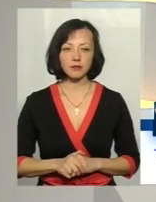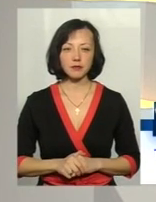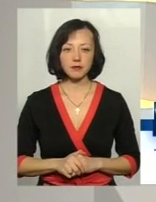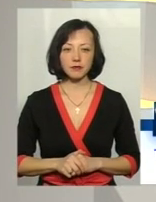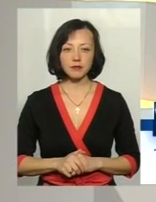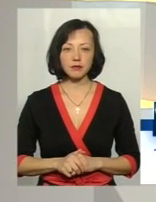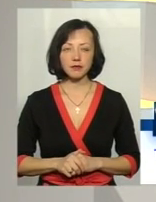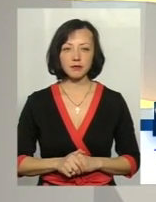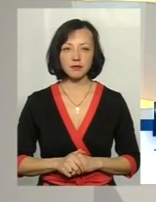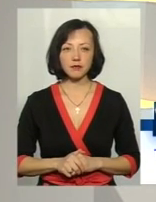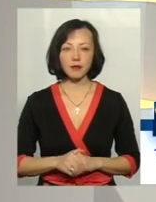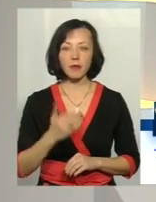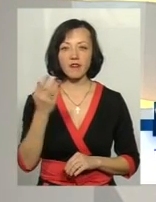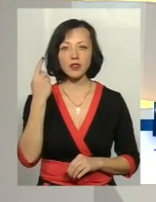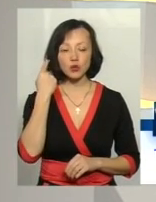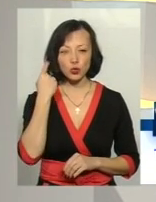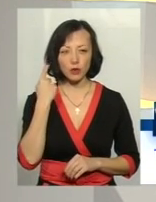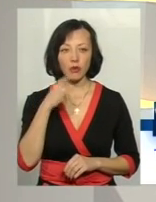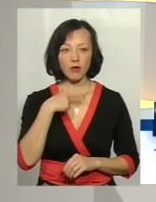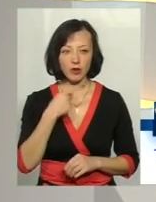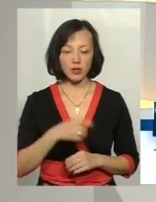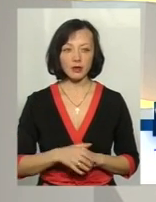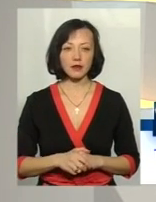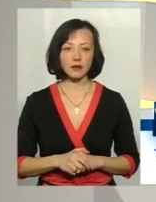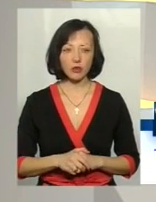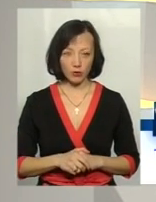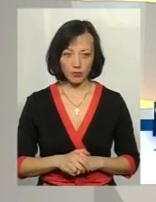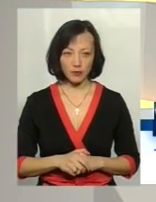Так. Ми вас чуємо, говоріть. Алло.